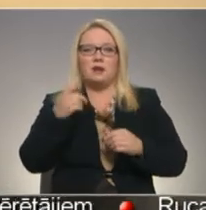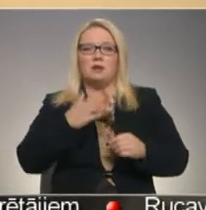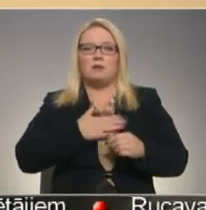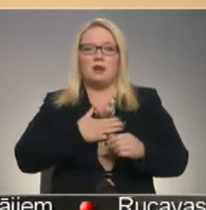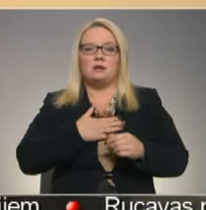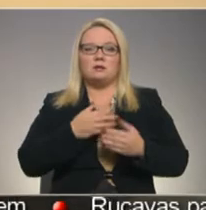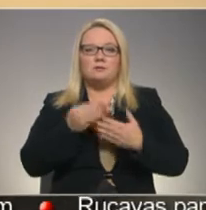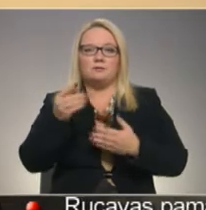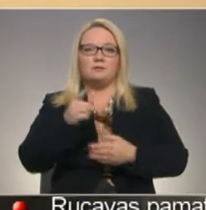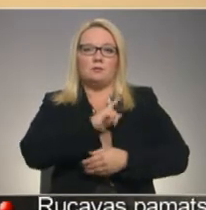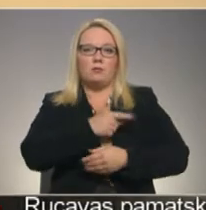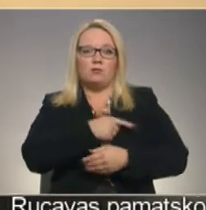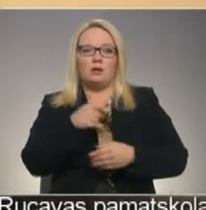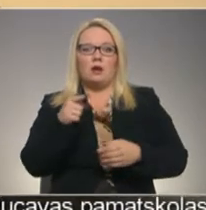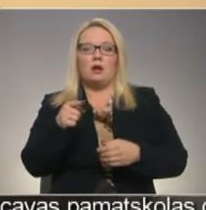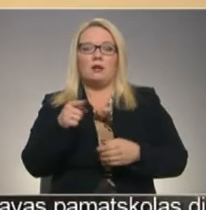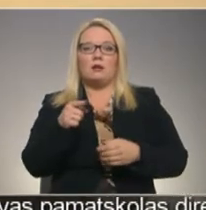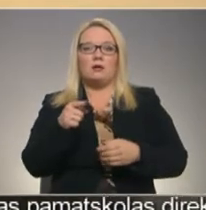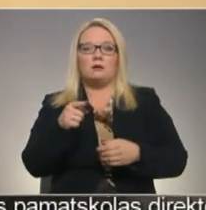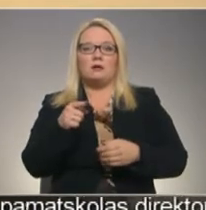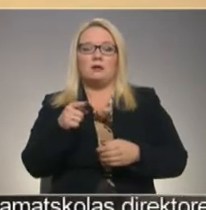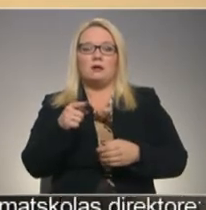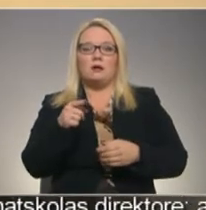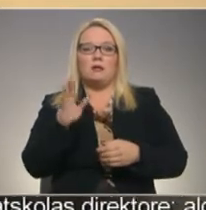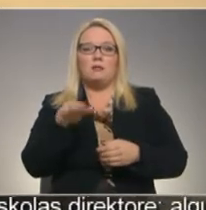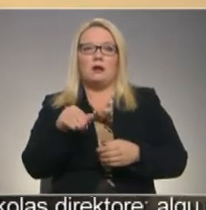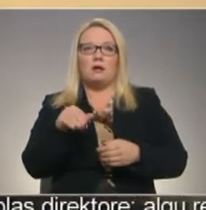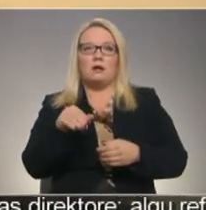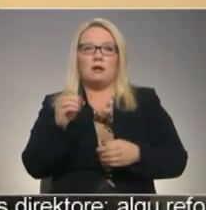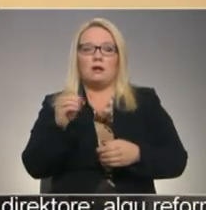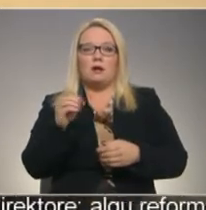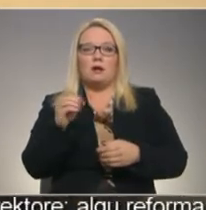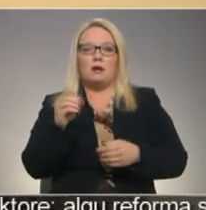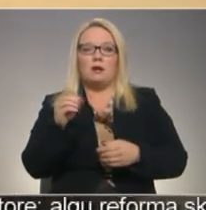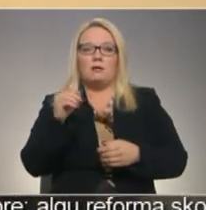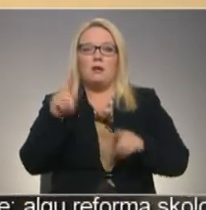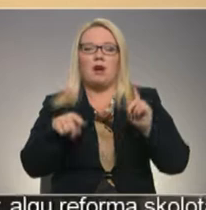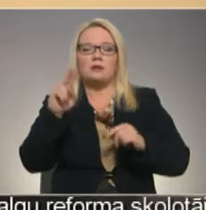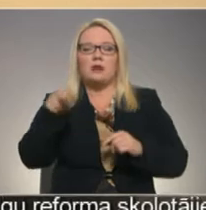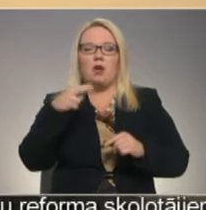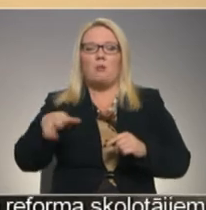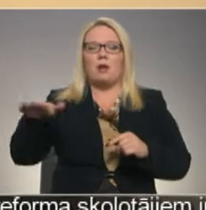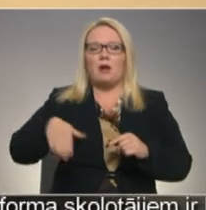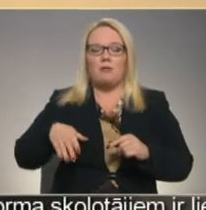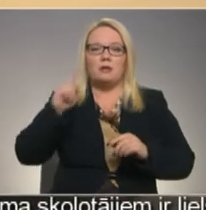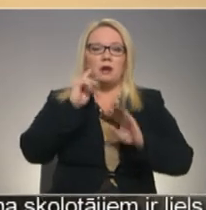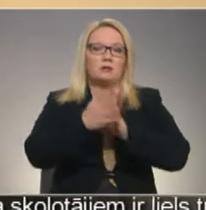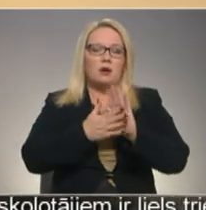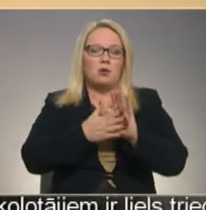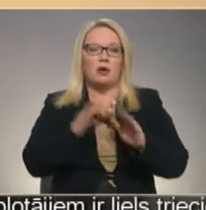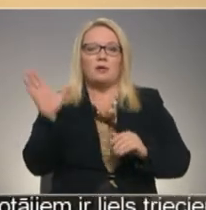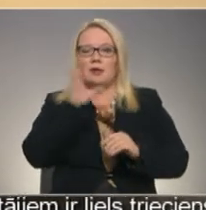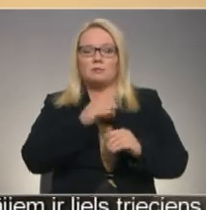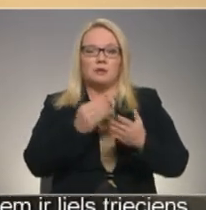maksātspējas, un ja viņam šomērnes palic pāris eiro tikai kabatā, tad viņš saprot, ka nespēs